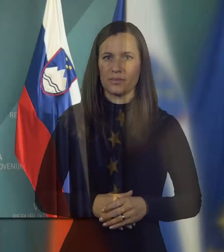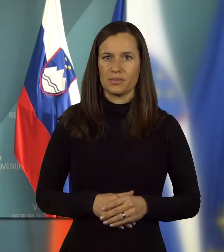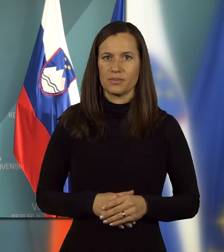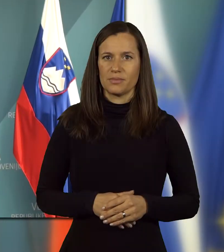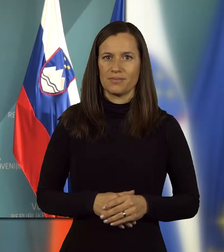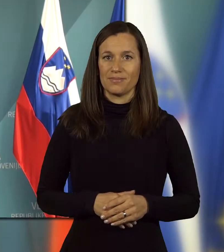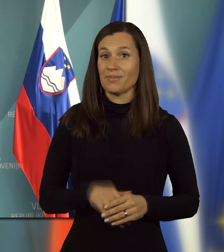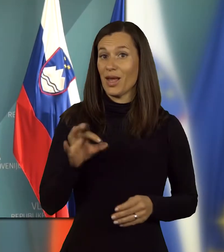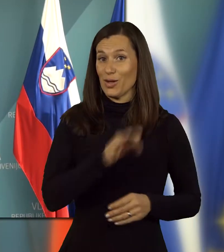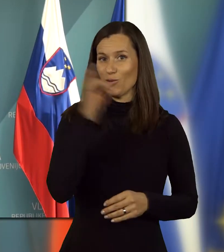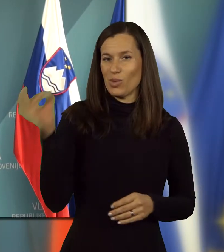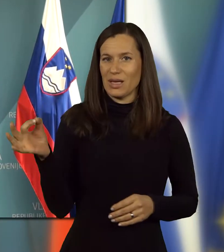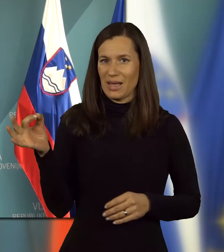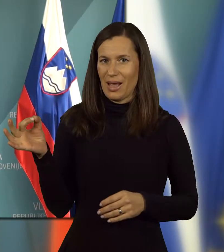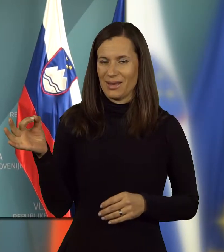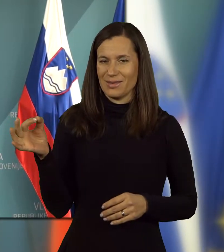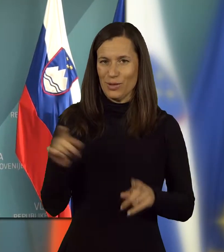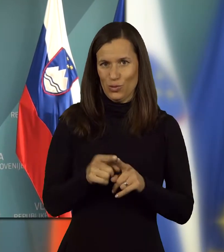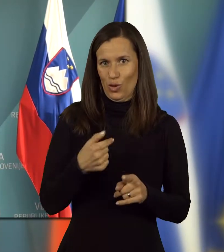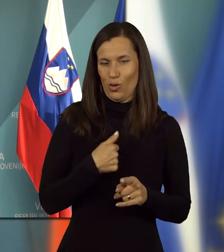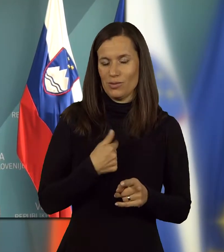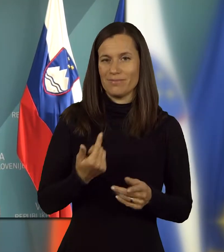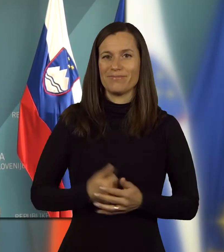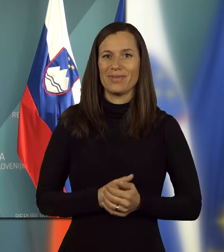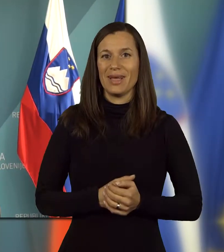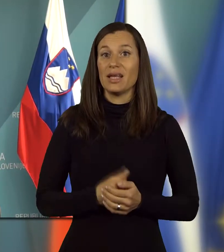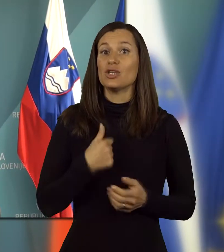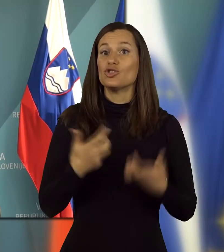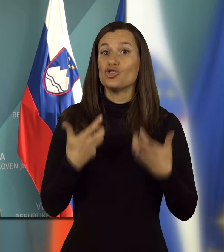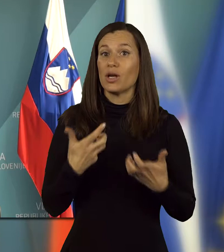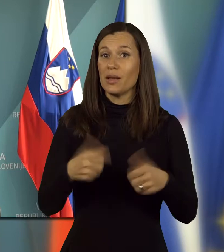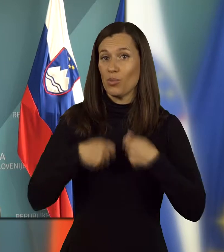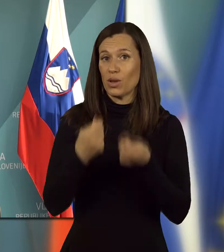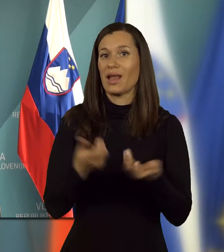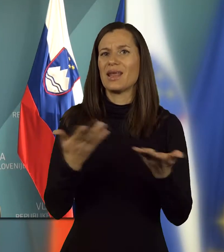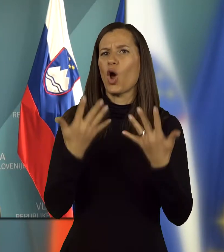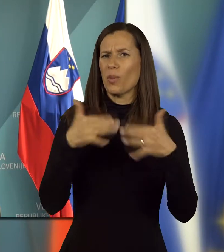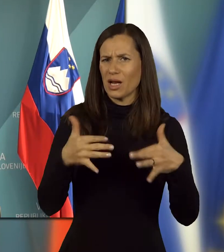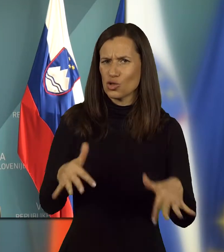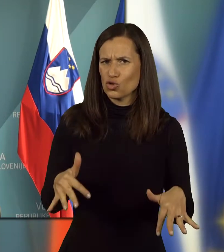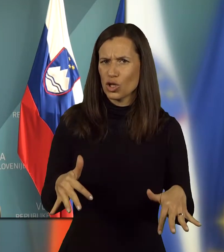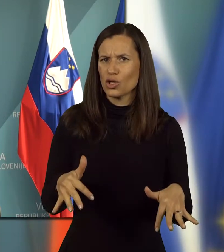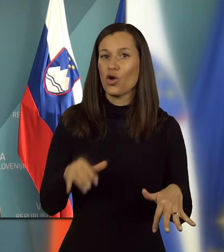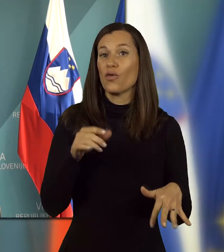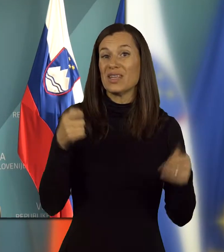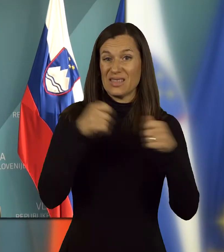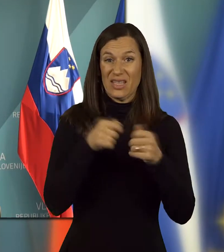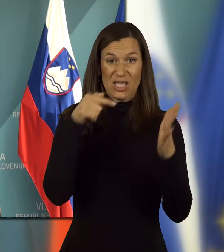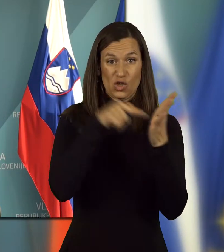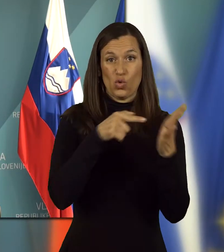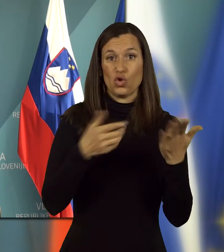Torej, dober dan tudi iz moje strani. Želela bi podati neke obrazložitev v zvezi z točko